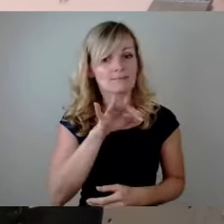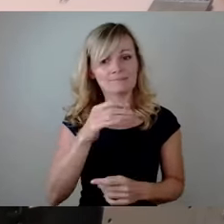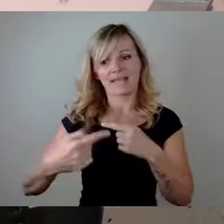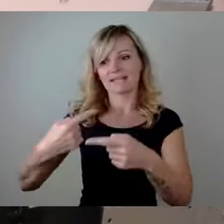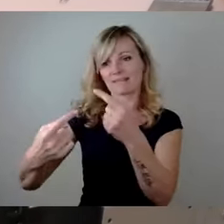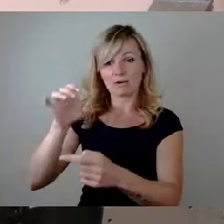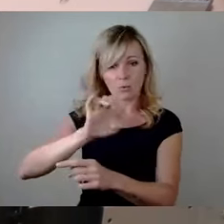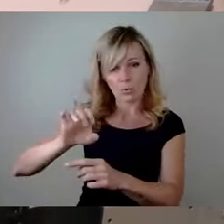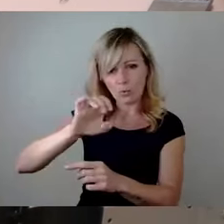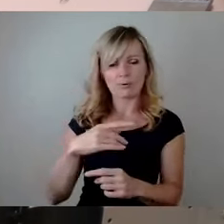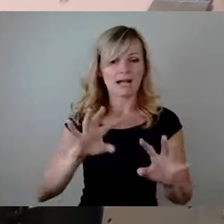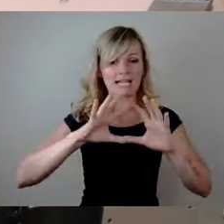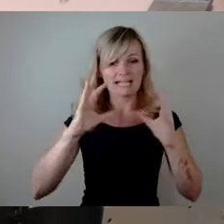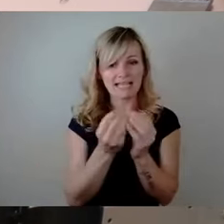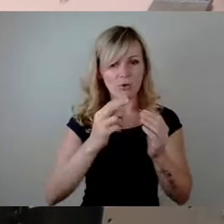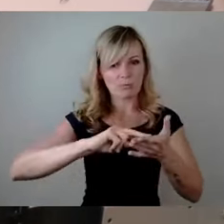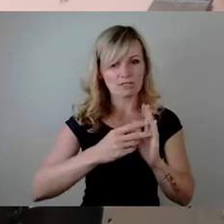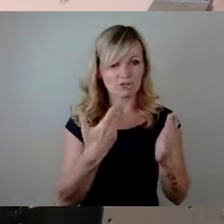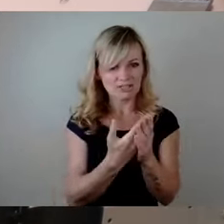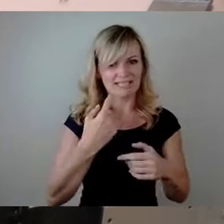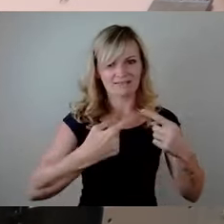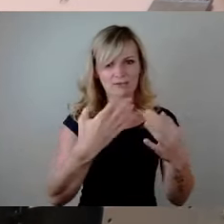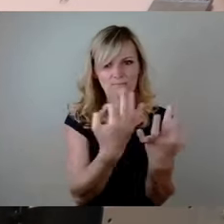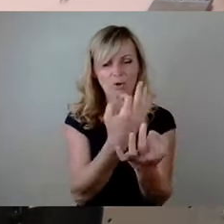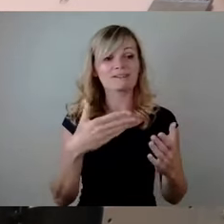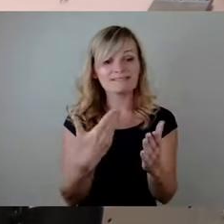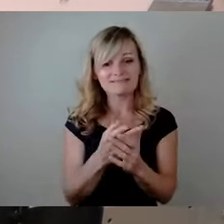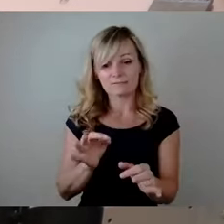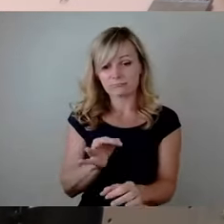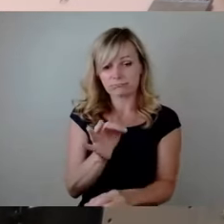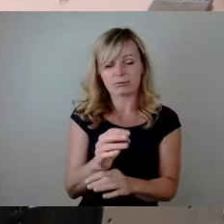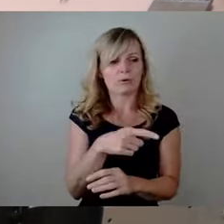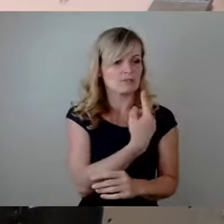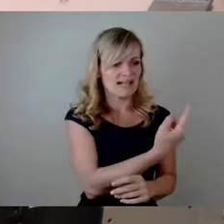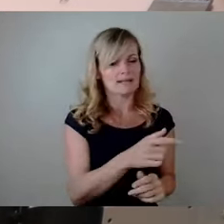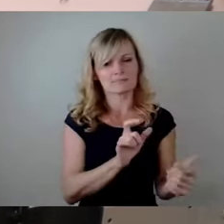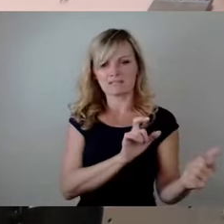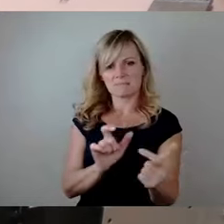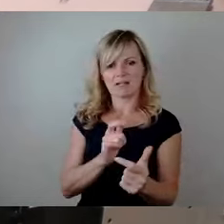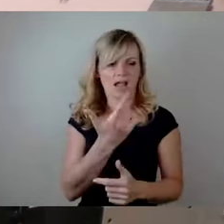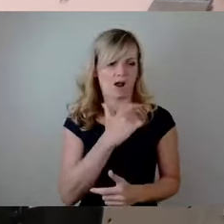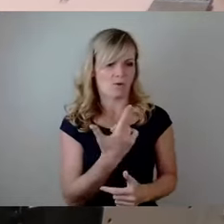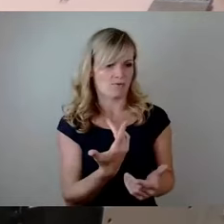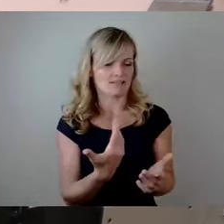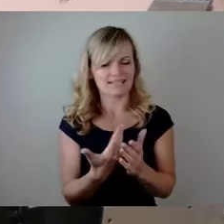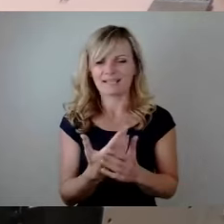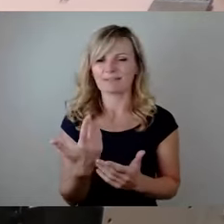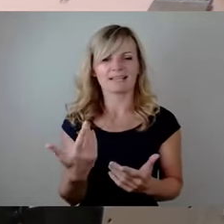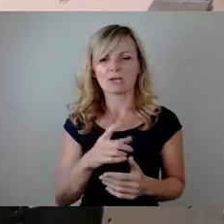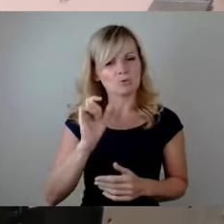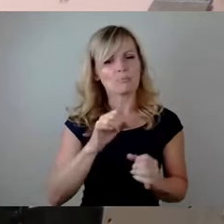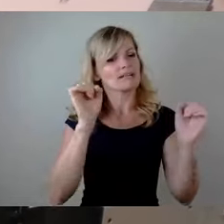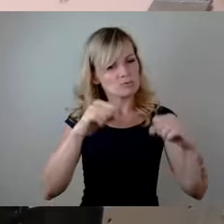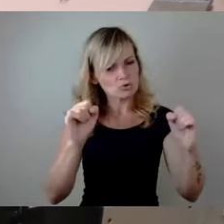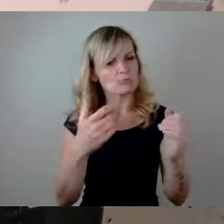die wir auch geopolitisch brauchen, dann mit dieser Ansiedlung letzten Endes dann auch verhindern und behindern. Deswegen dann wirklich nochmal Zustimmung zu diesem